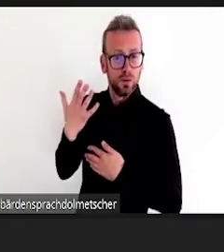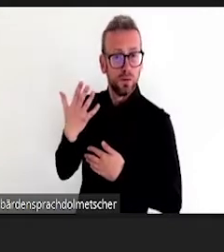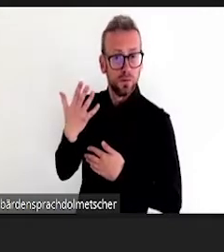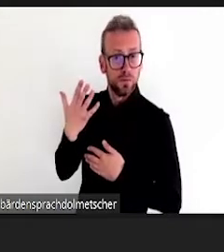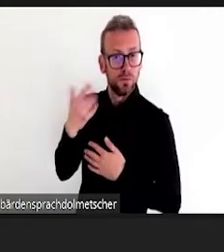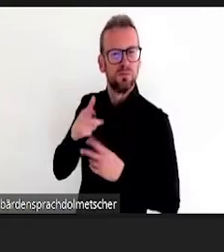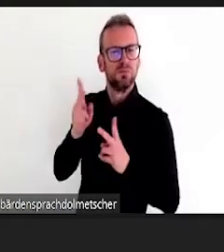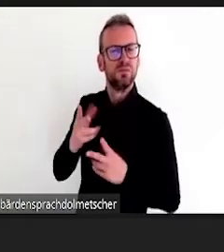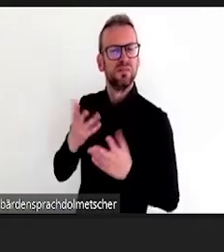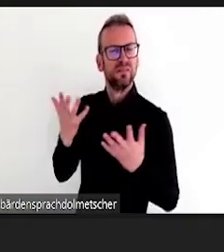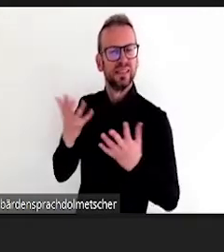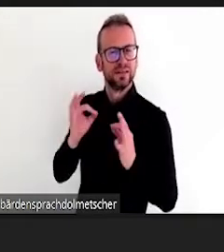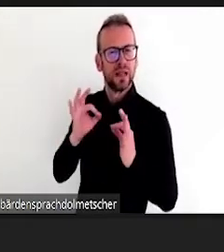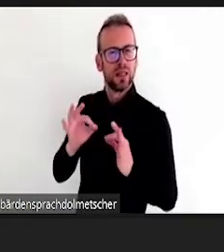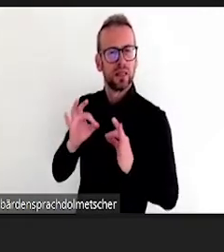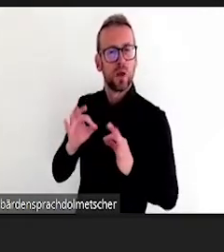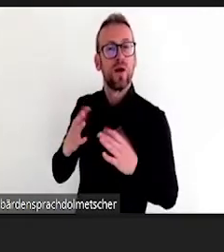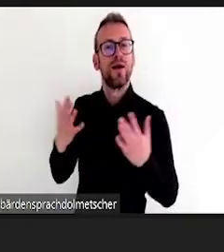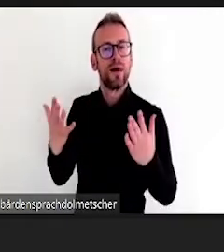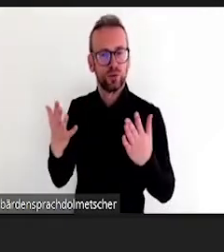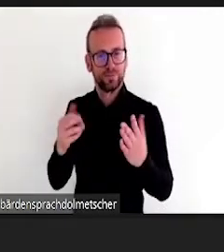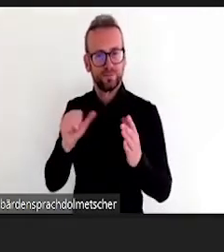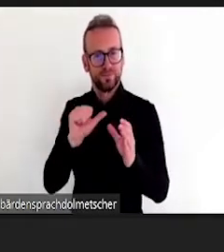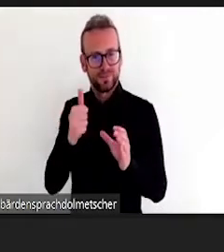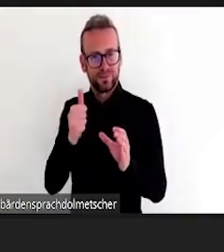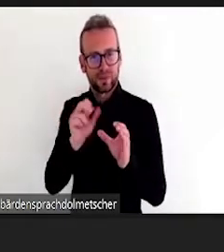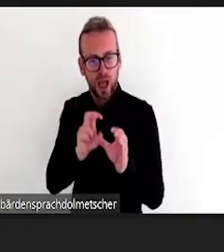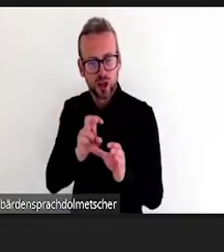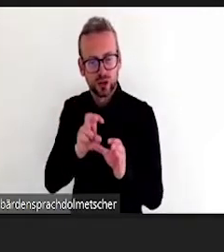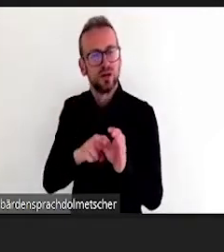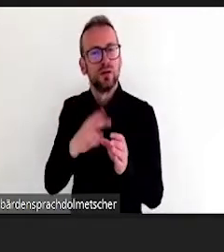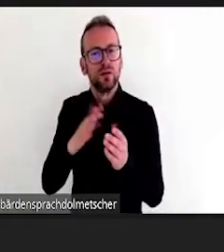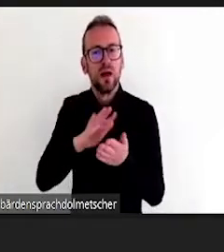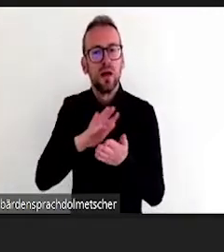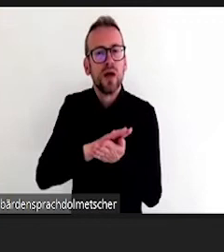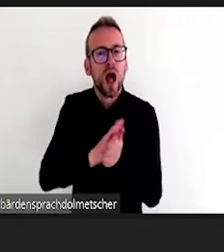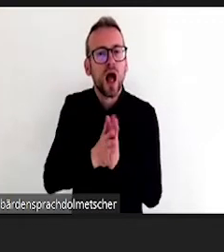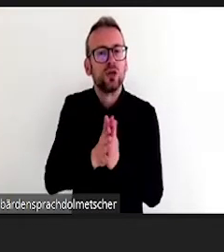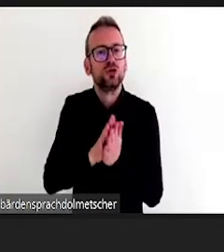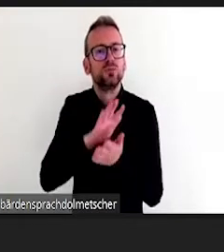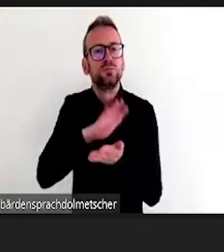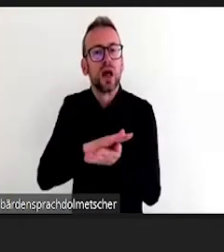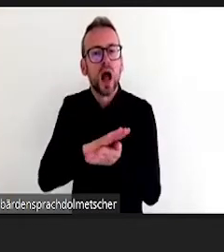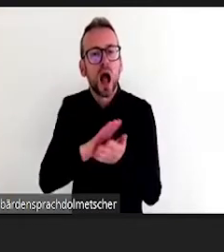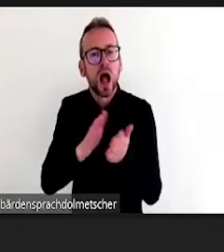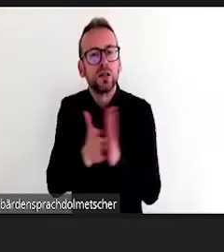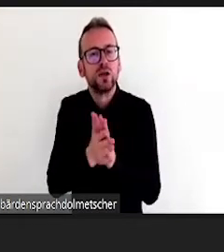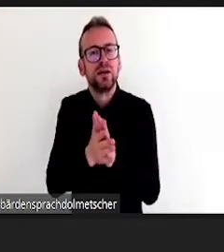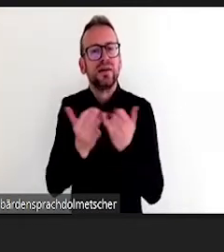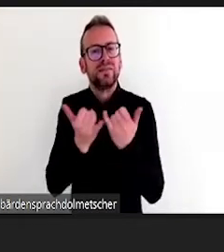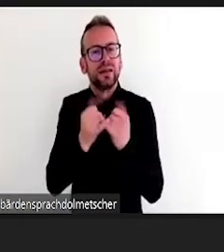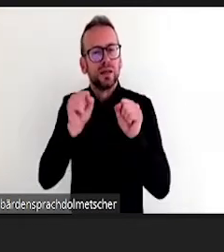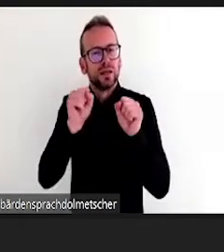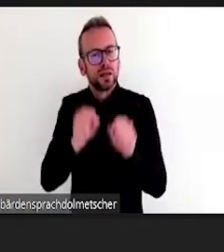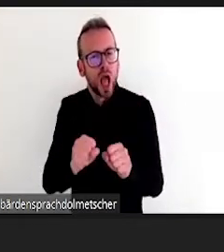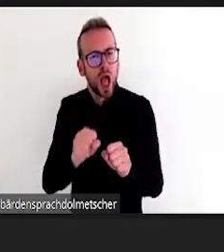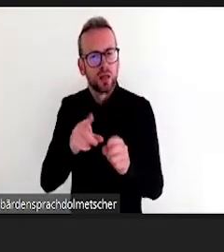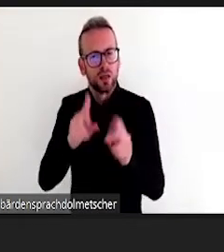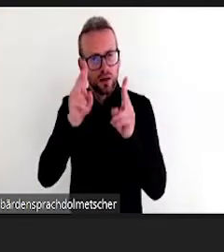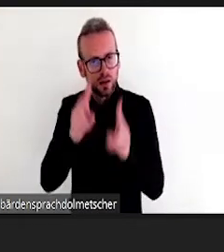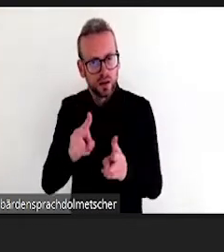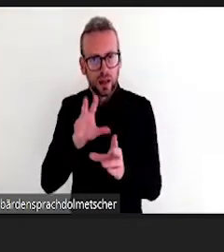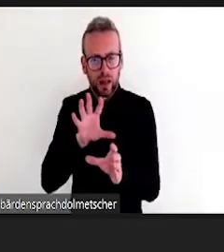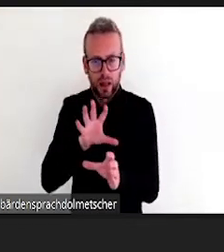eine inklusive Lehr- und Lernatmosphäre? Wie fange ich eigentlich an? Natürlich könnte man zu inklusiver Lehre ganze